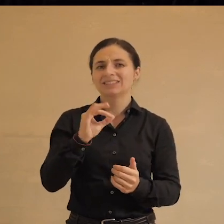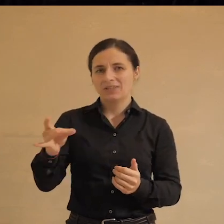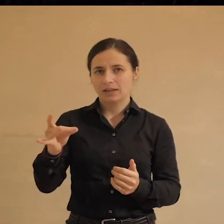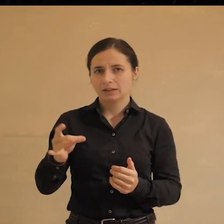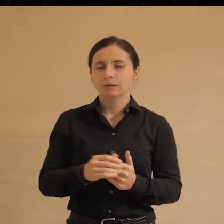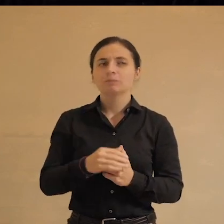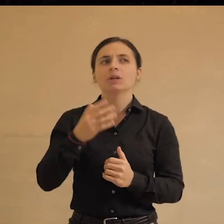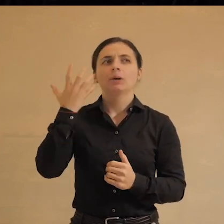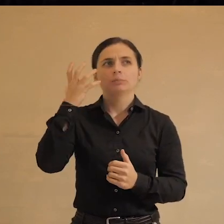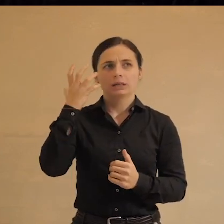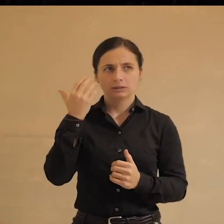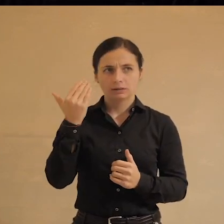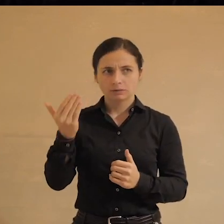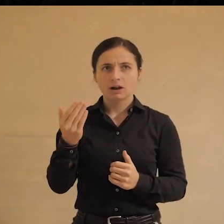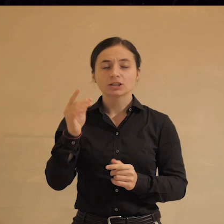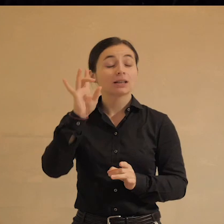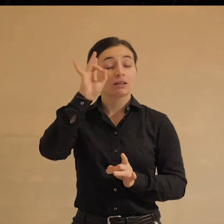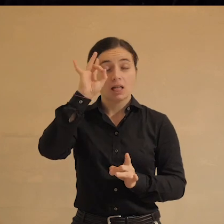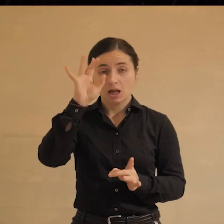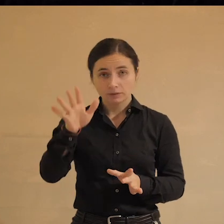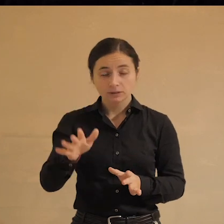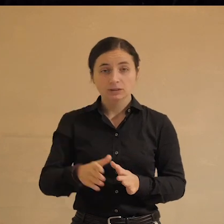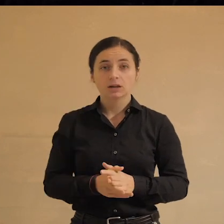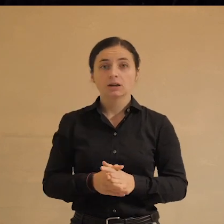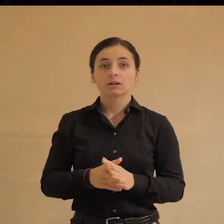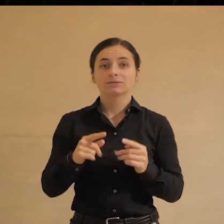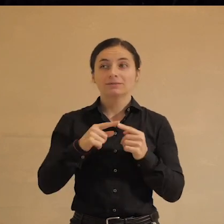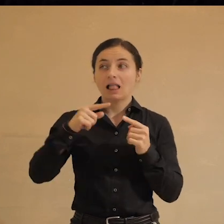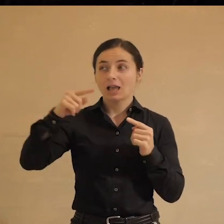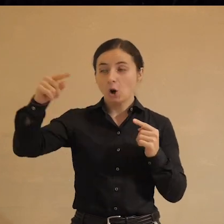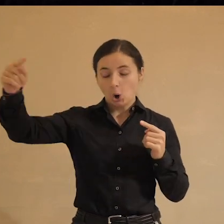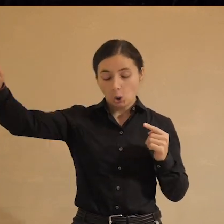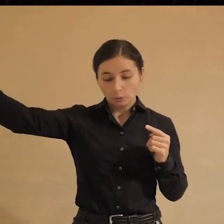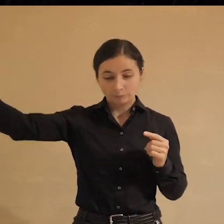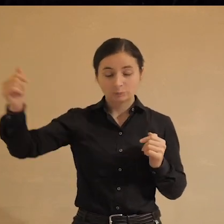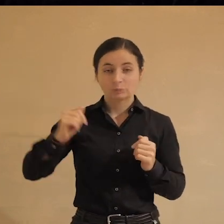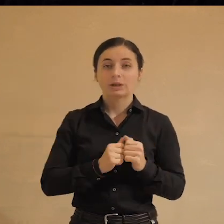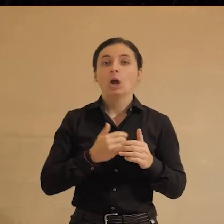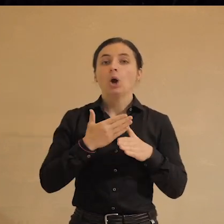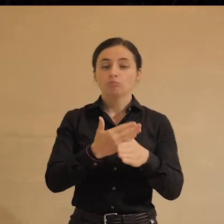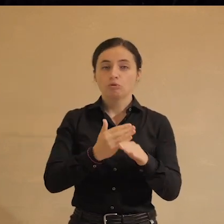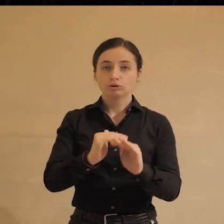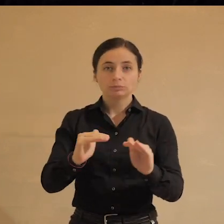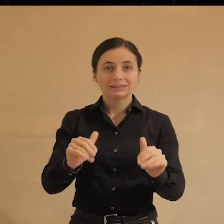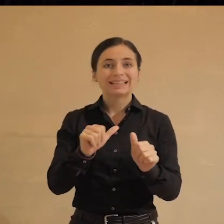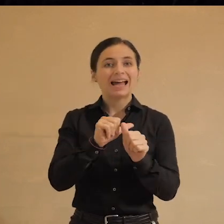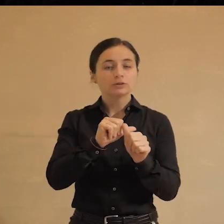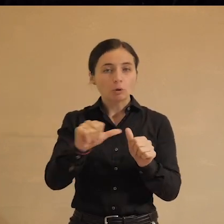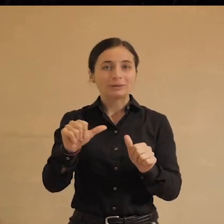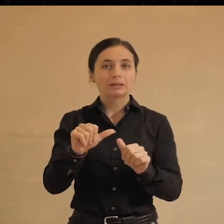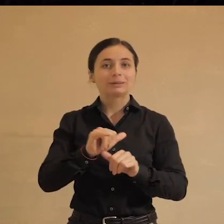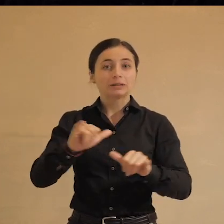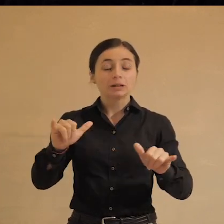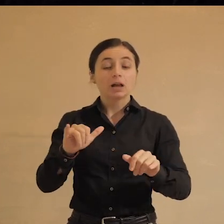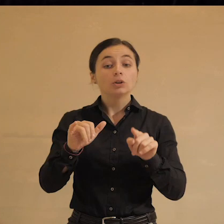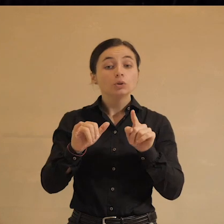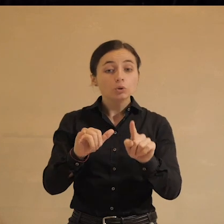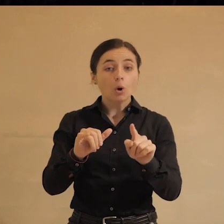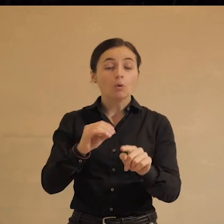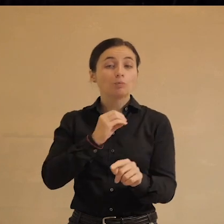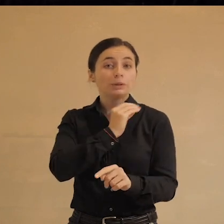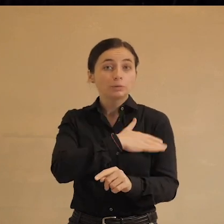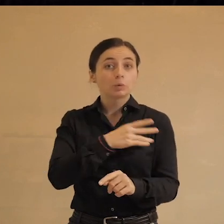Там психиатрия ваша славится далеко, помощь детям с особенностями развития. При этом в